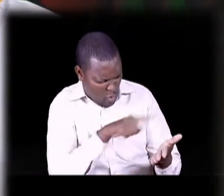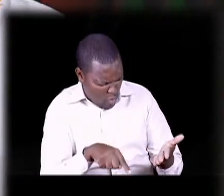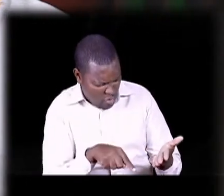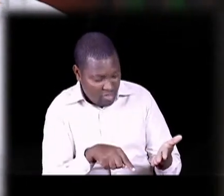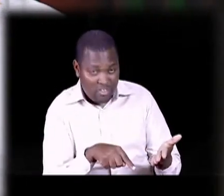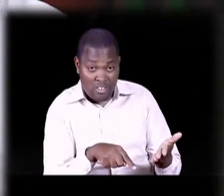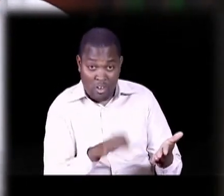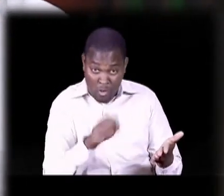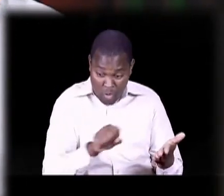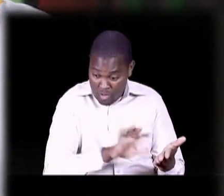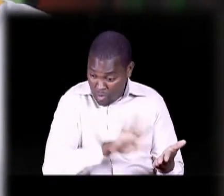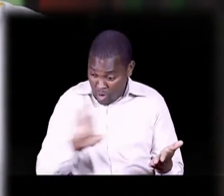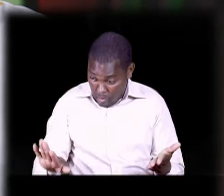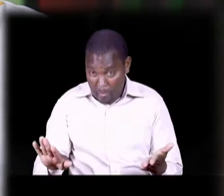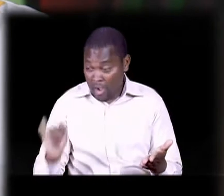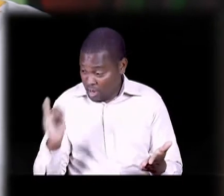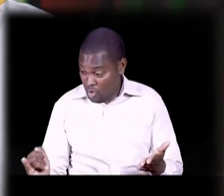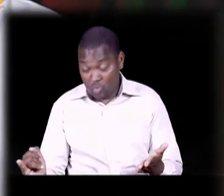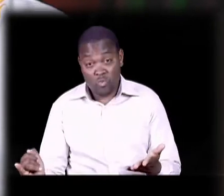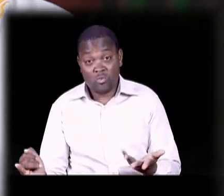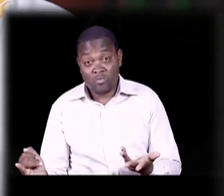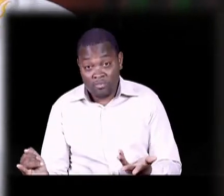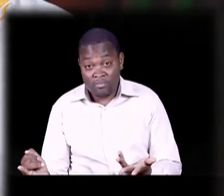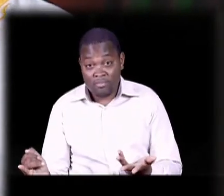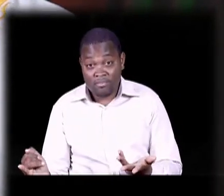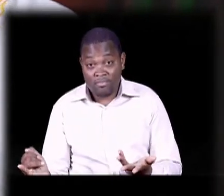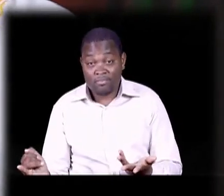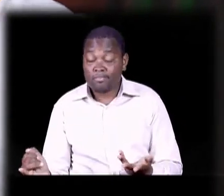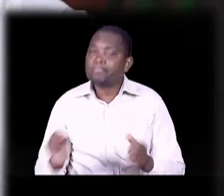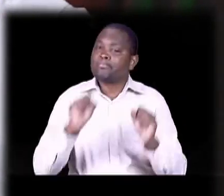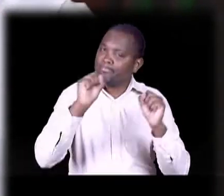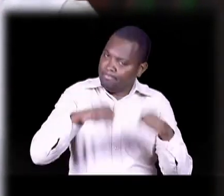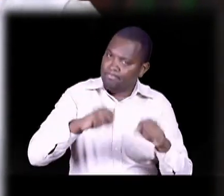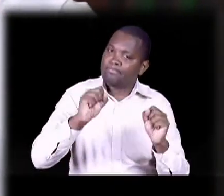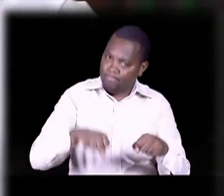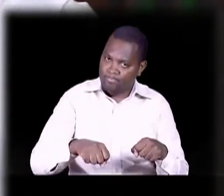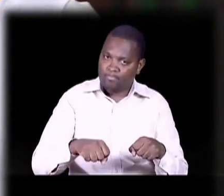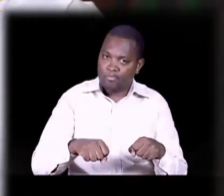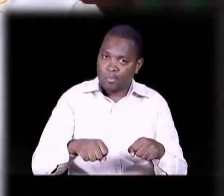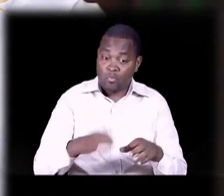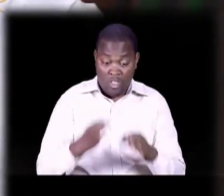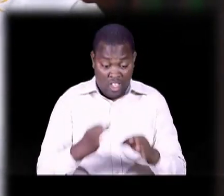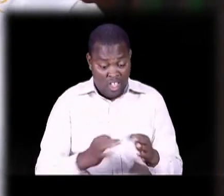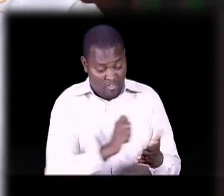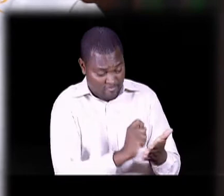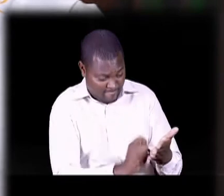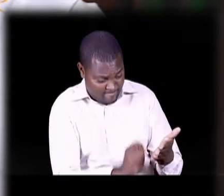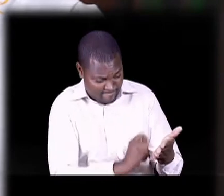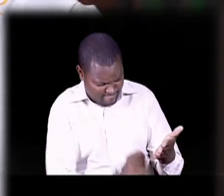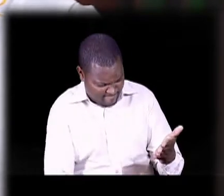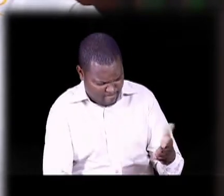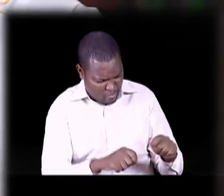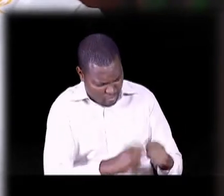ingine Dio, ili is point Unaweza kurudia nyingine ukiaribu Ile